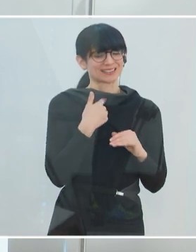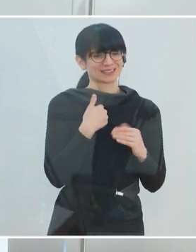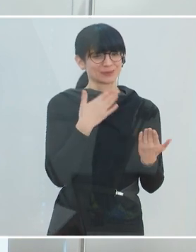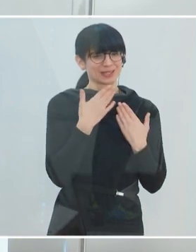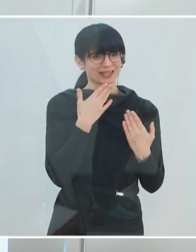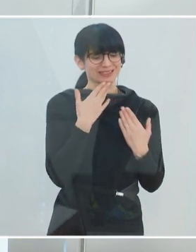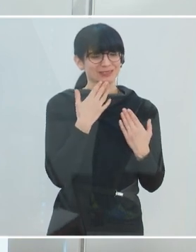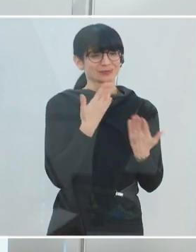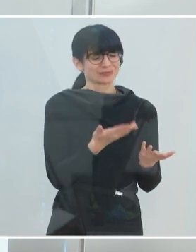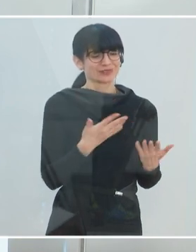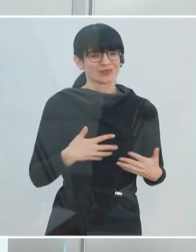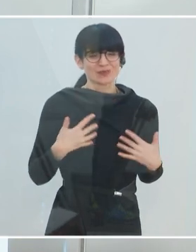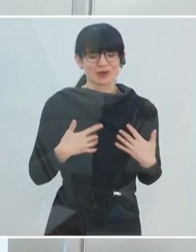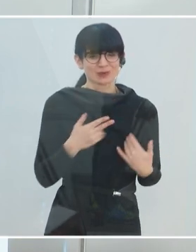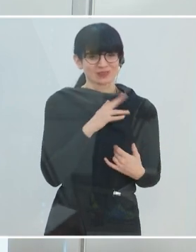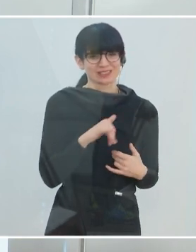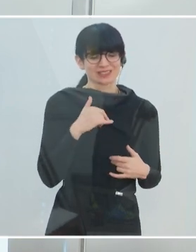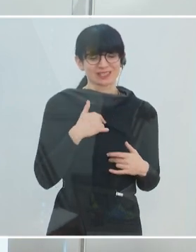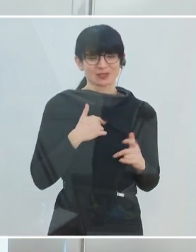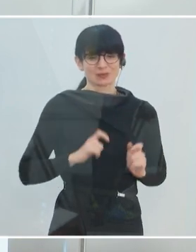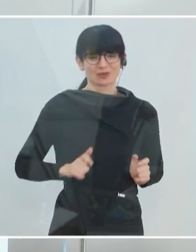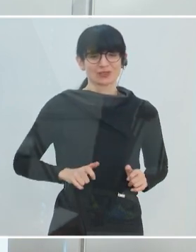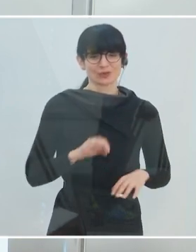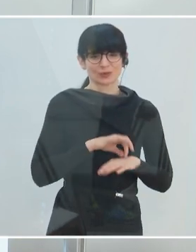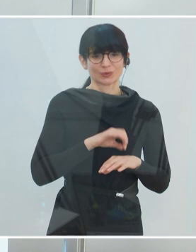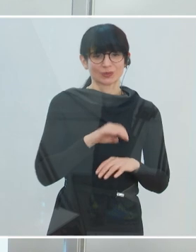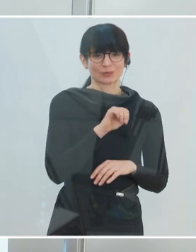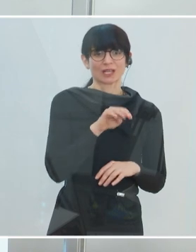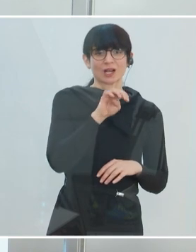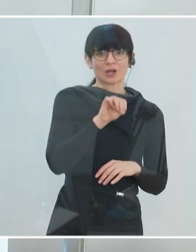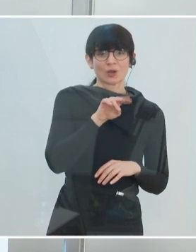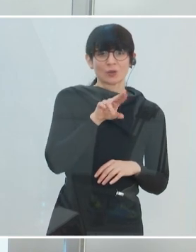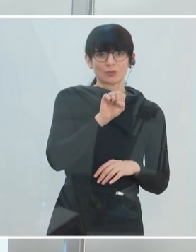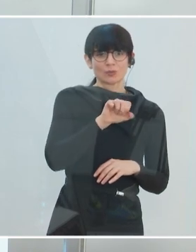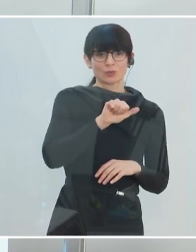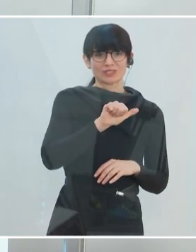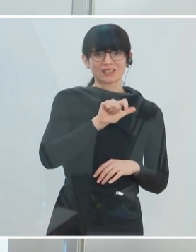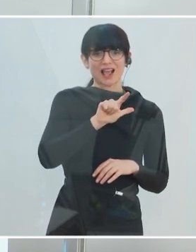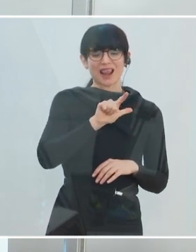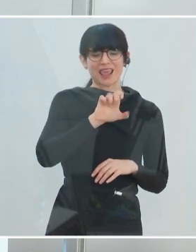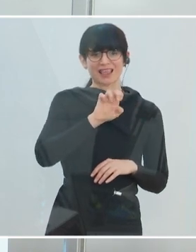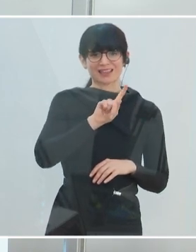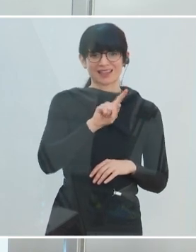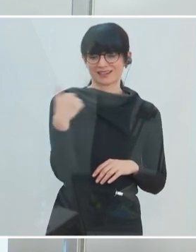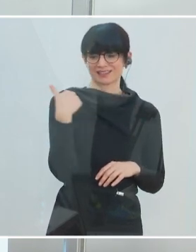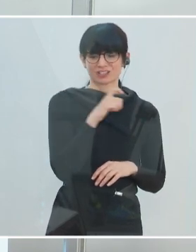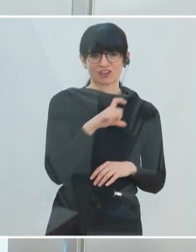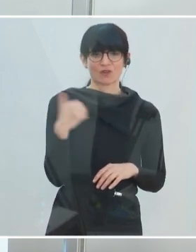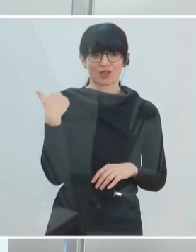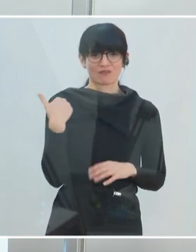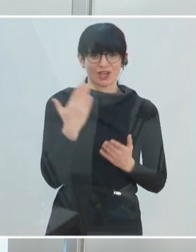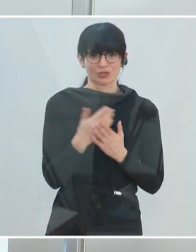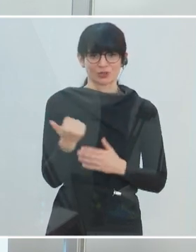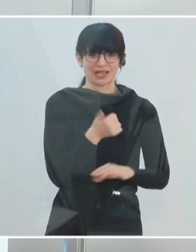Beraterstabs freue ich mich sehr, Universitätsprofessor Dr. Michael Musalek bei uns begrüßen zu dürfen. Er war schon letzte Woche kurz